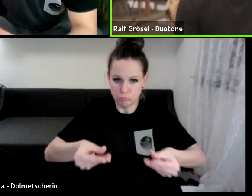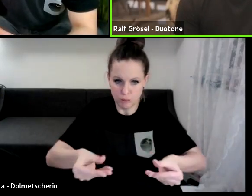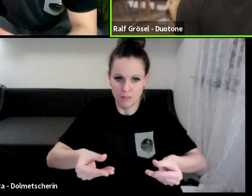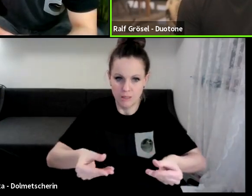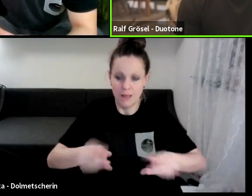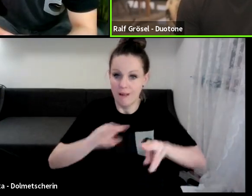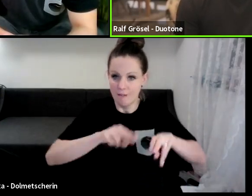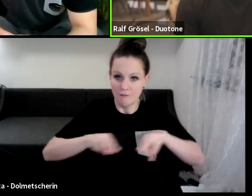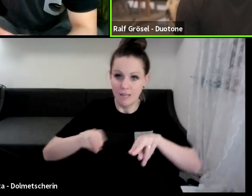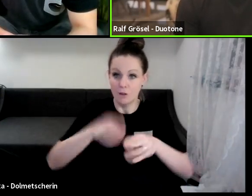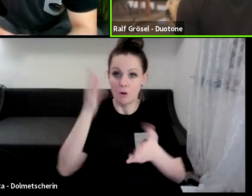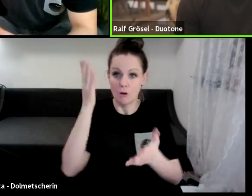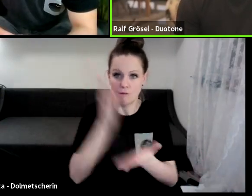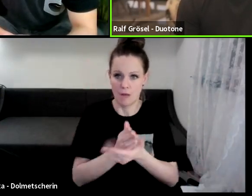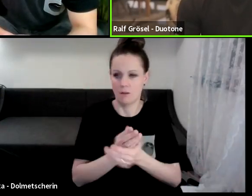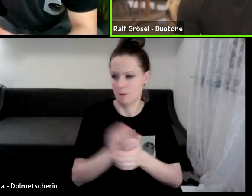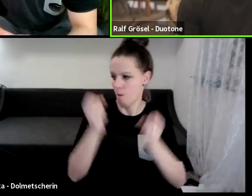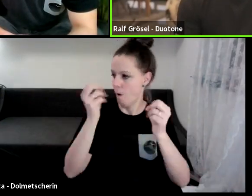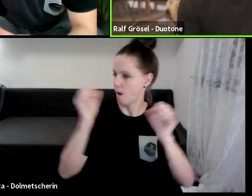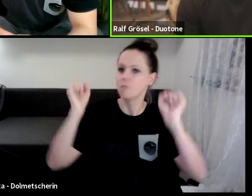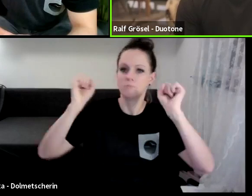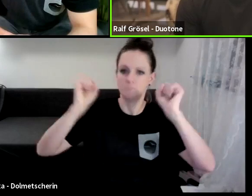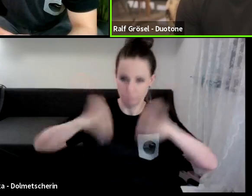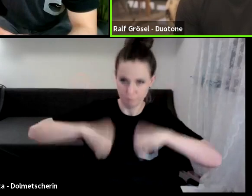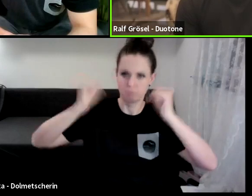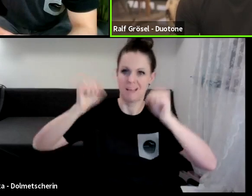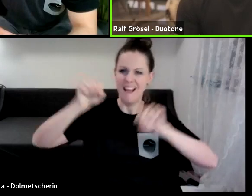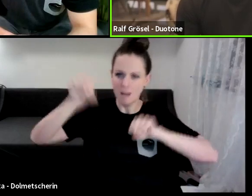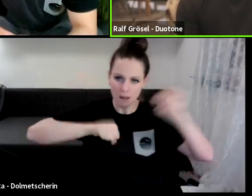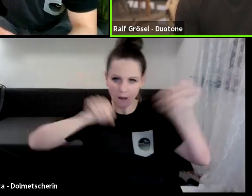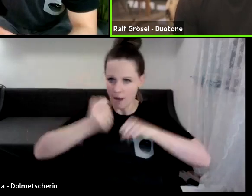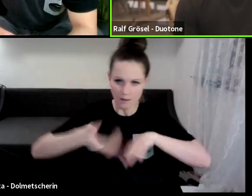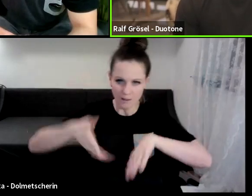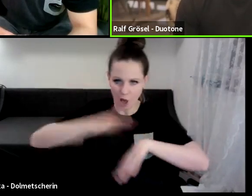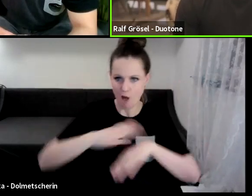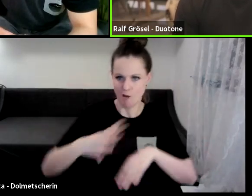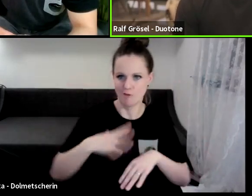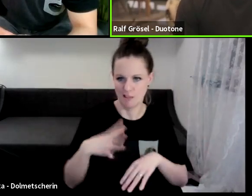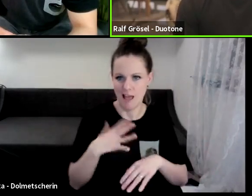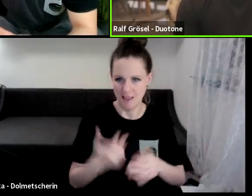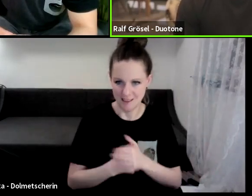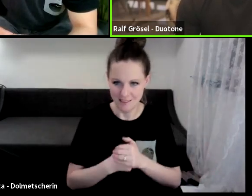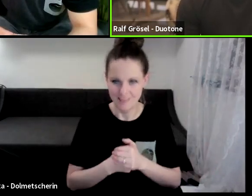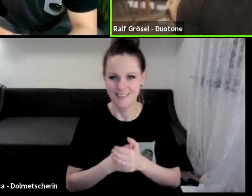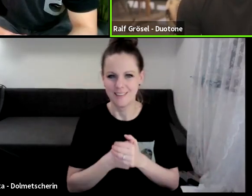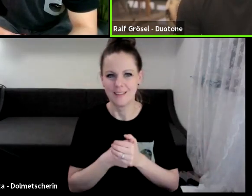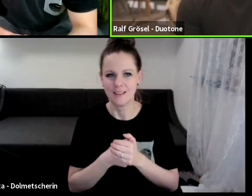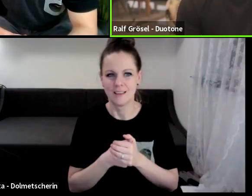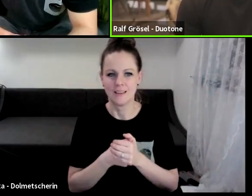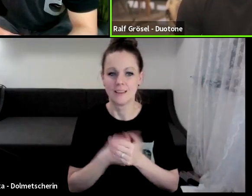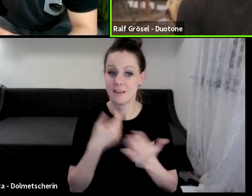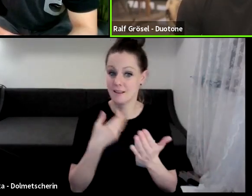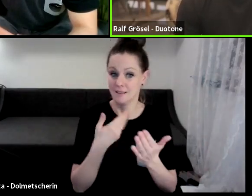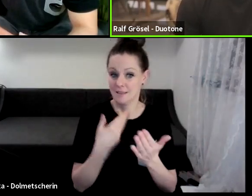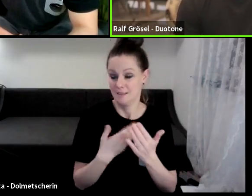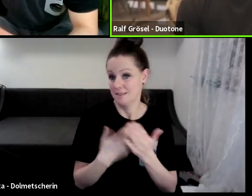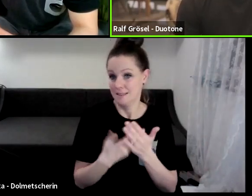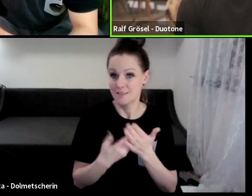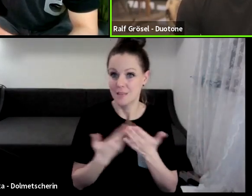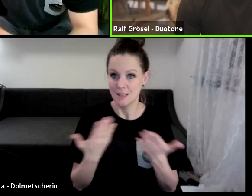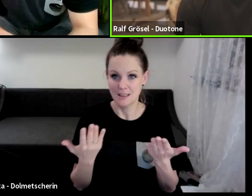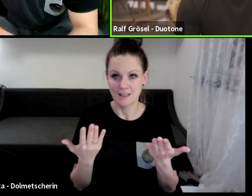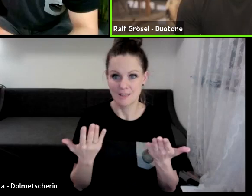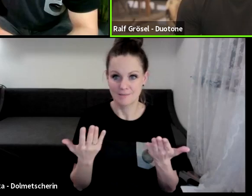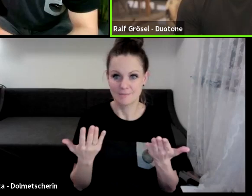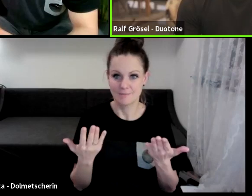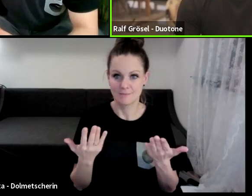Ende war, haben wir beschlossen, dass Python viel, viel geiler ist. Und viel, viel cooler als Gleitschirmfliegen. Und so habe ich im Grunde genommen mein